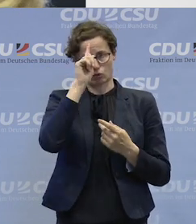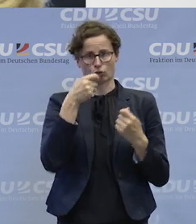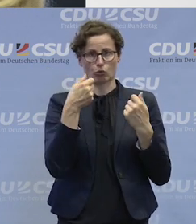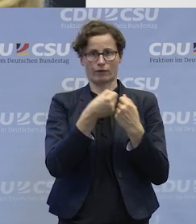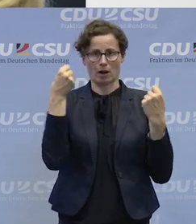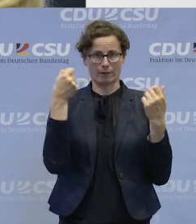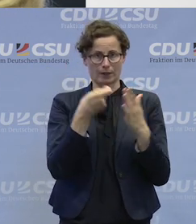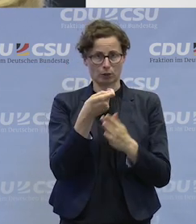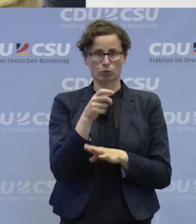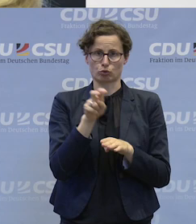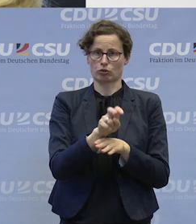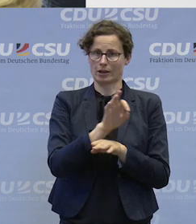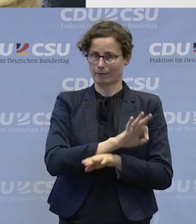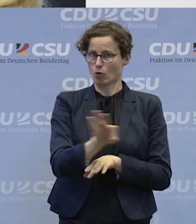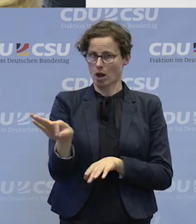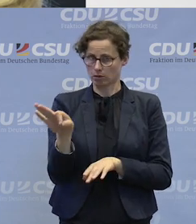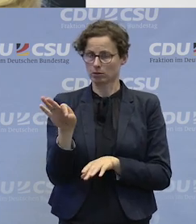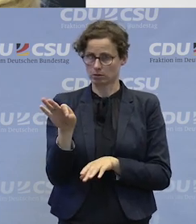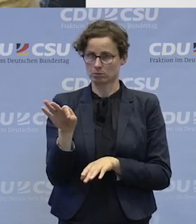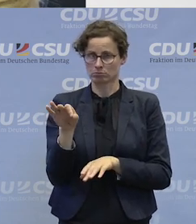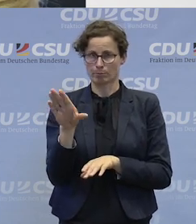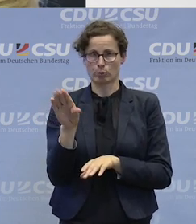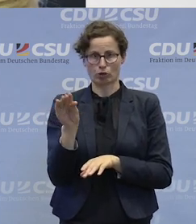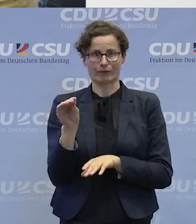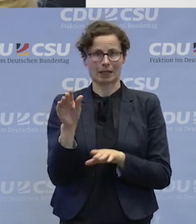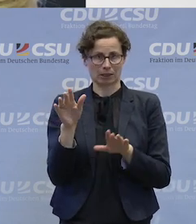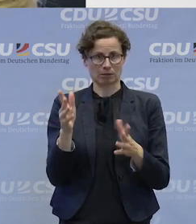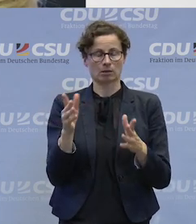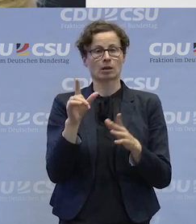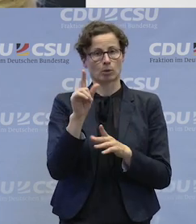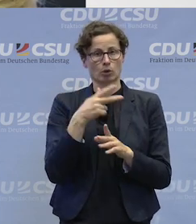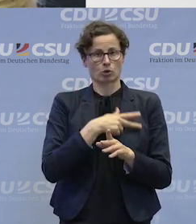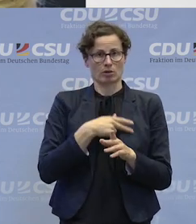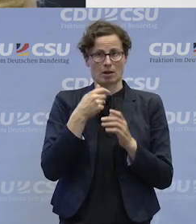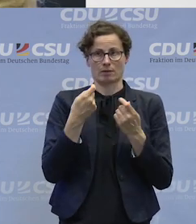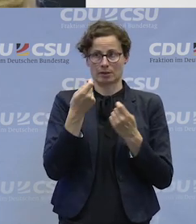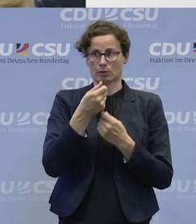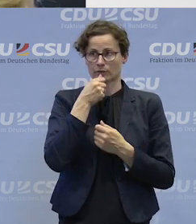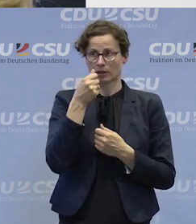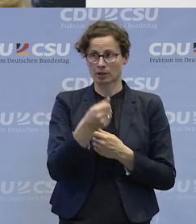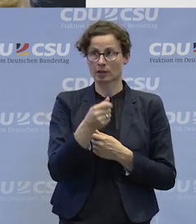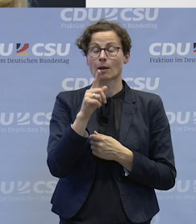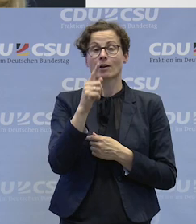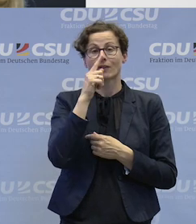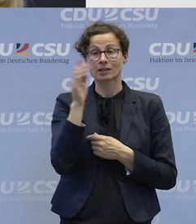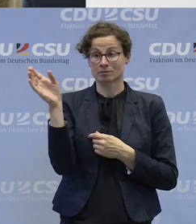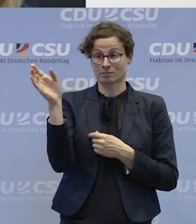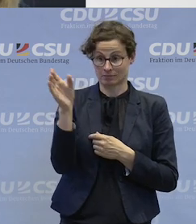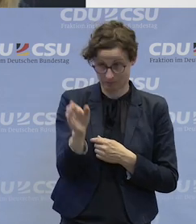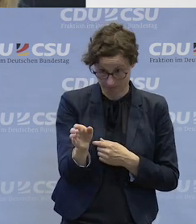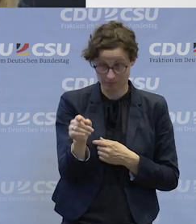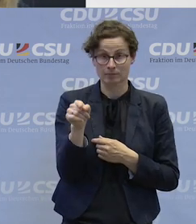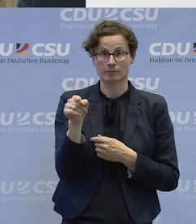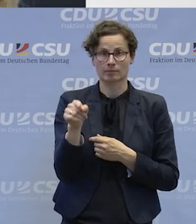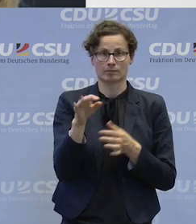Versicherungsnehmer oder Beschäftigten da. Aber für jeden Beschäftigten ist ein neuer Arbeitsplatz, eine neue Tätigkeit aus der